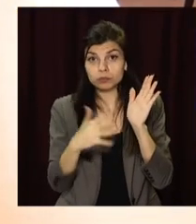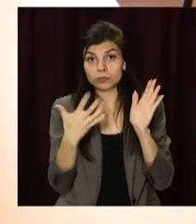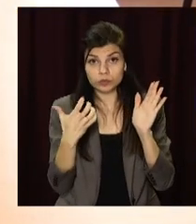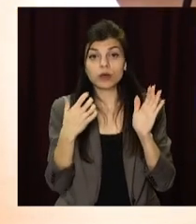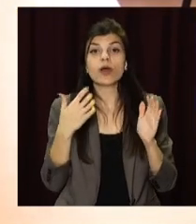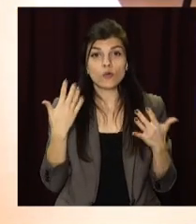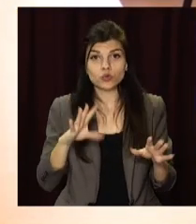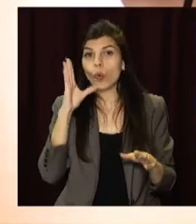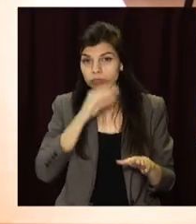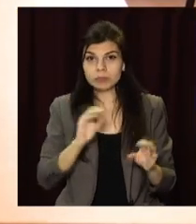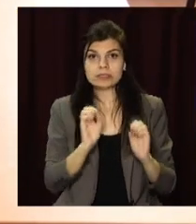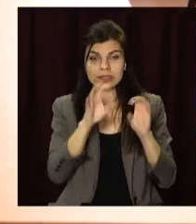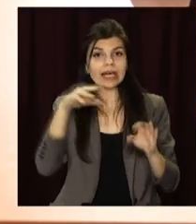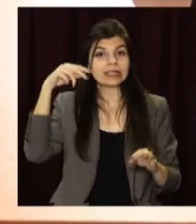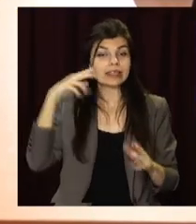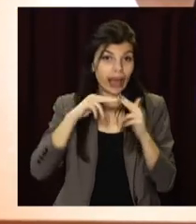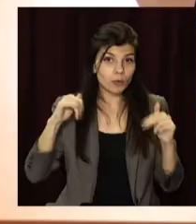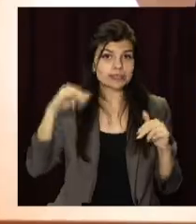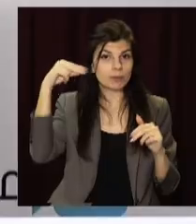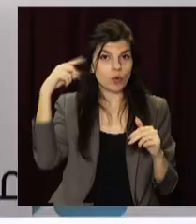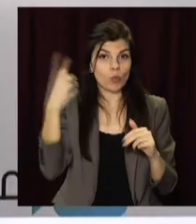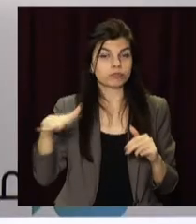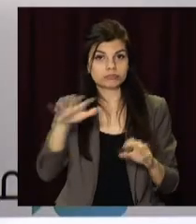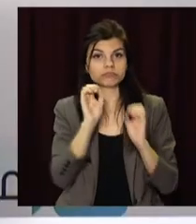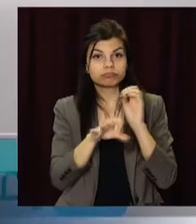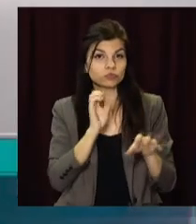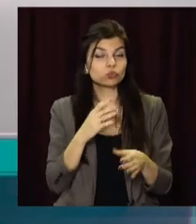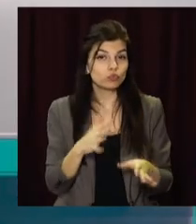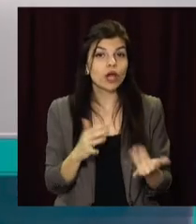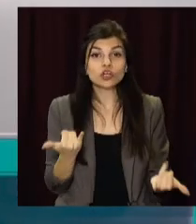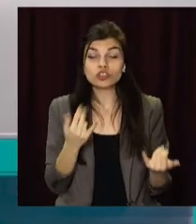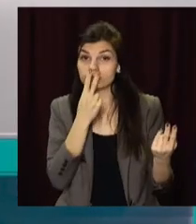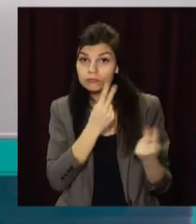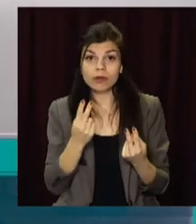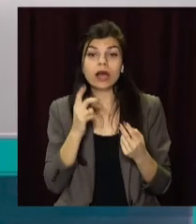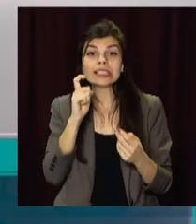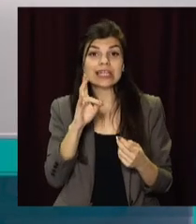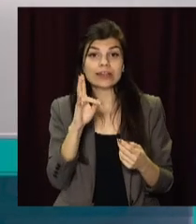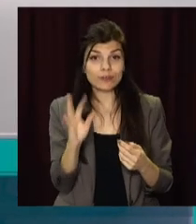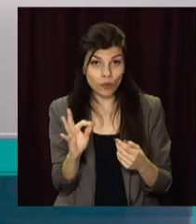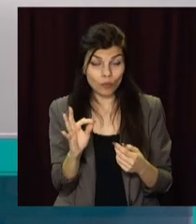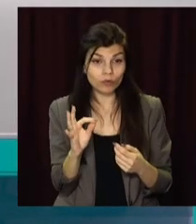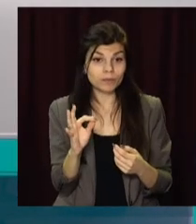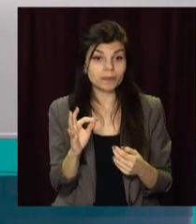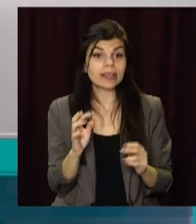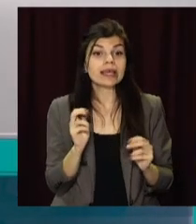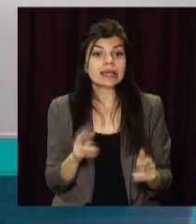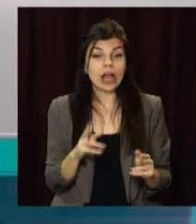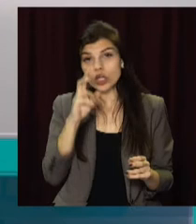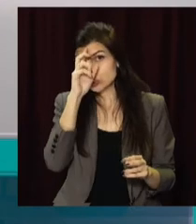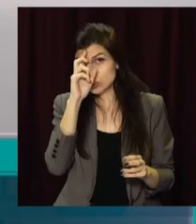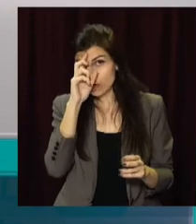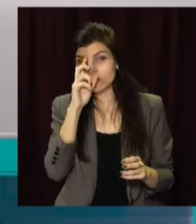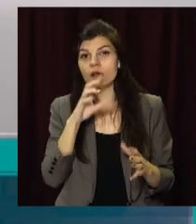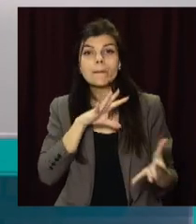Дніпропетровської та Запорізької областей. Розглядаємо зовнішнє незалежне оцінювання як державну